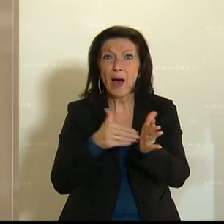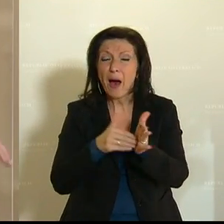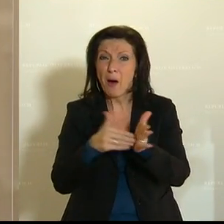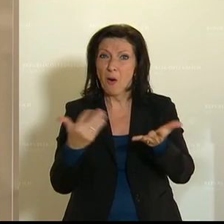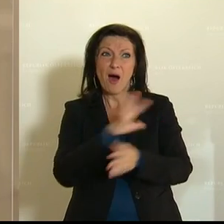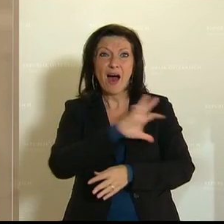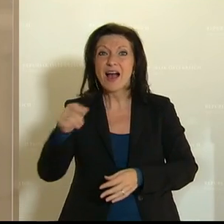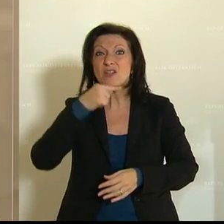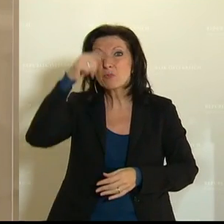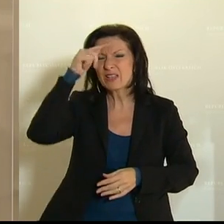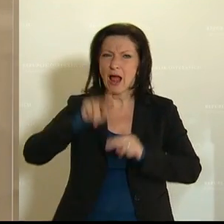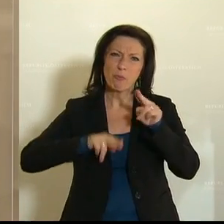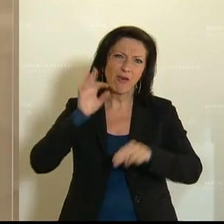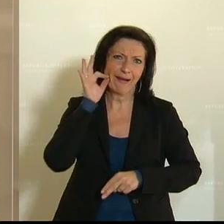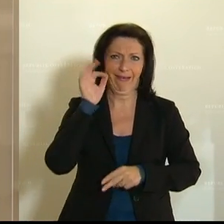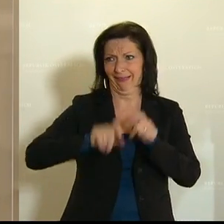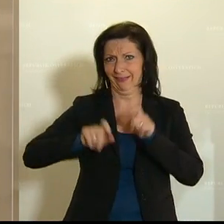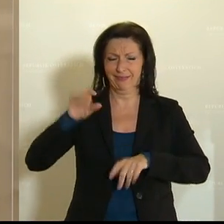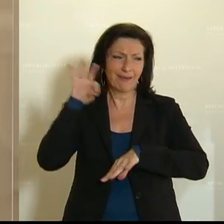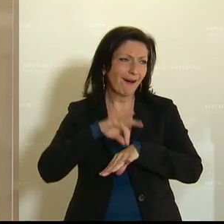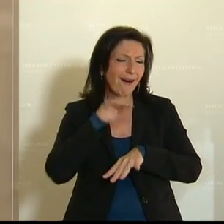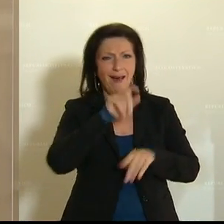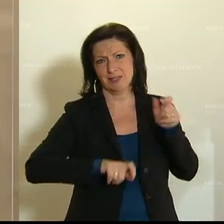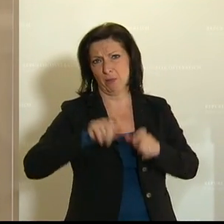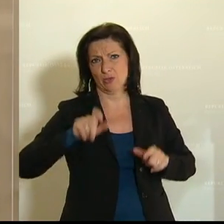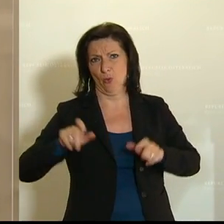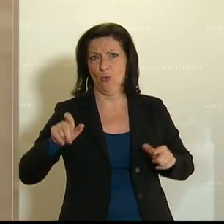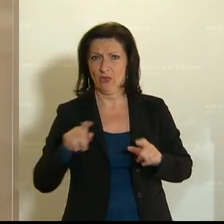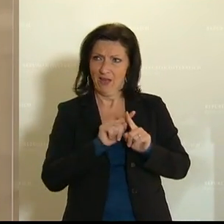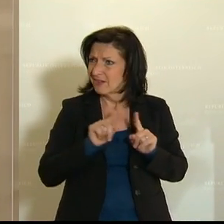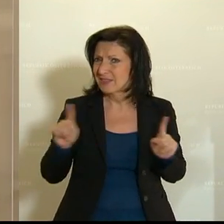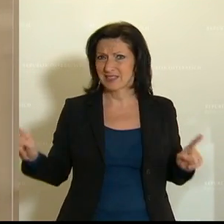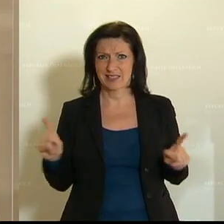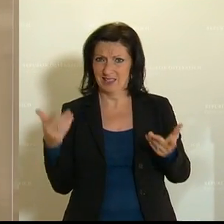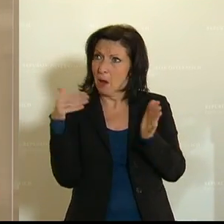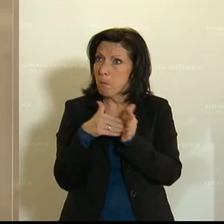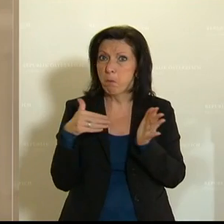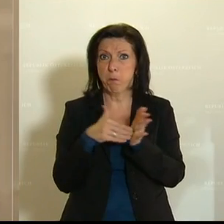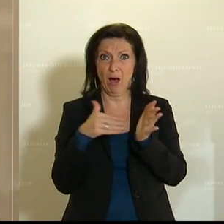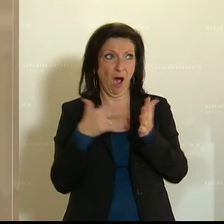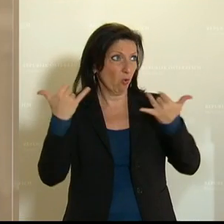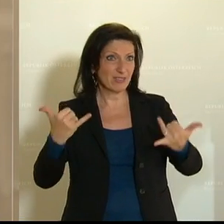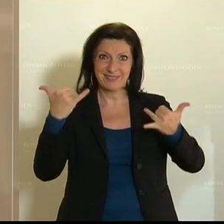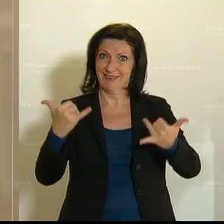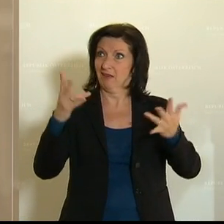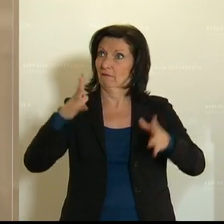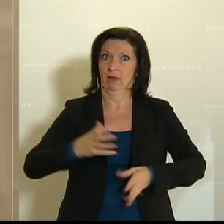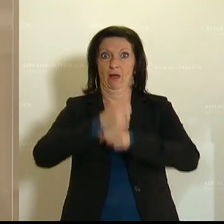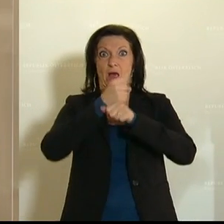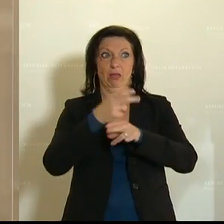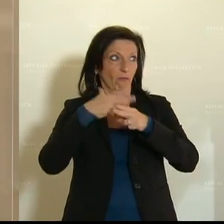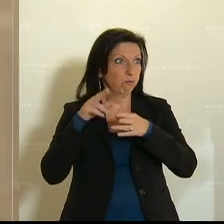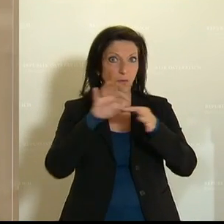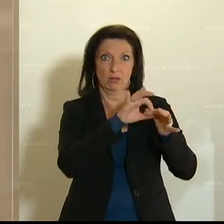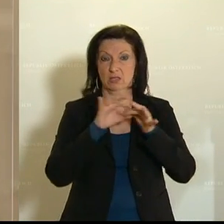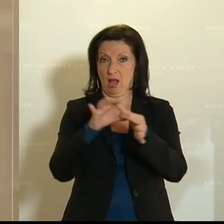Unsere Spitäler, die Pflegerinnen, die Pfleger, die Ärztinnen und Ärzte, die sind das Immunsystem in dieser Jahrhundert-Pandemie für unsere